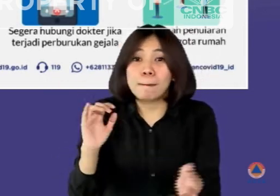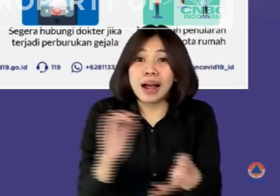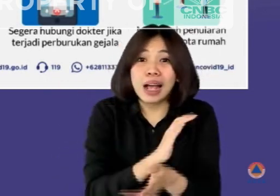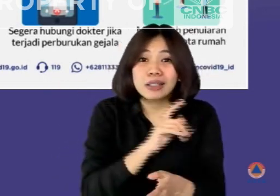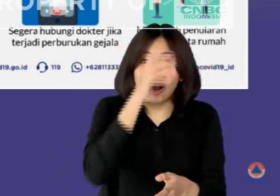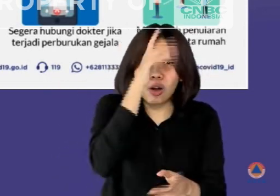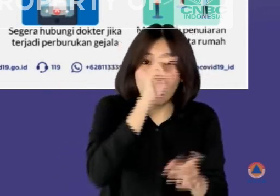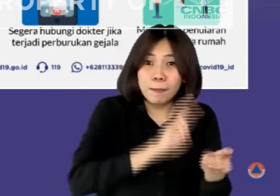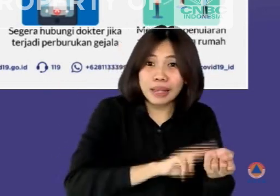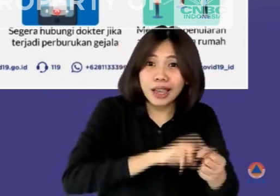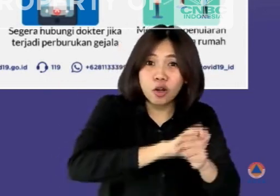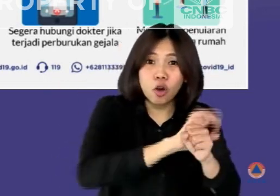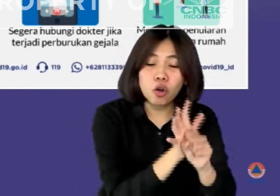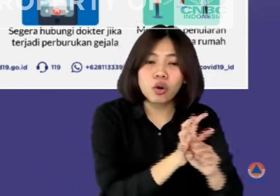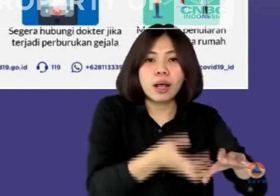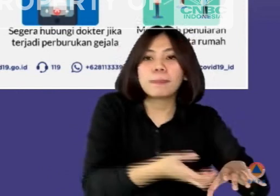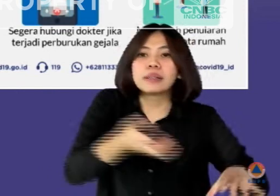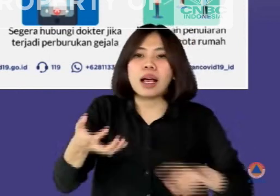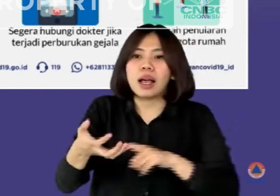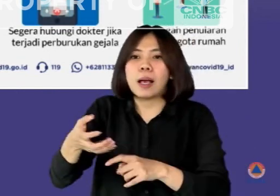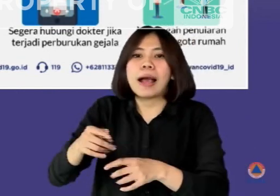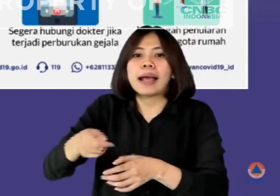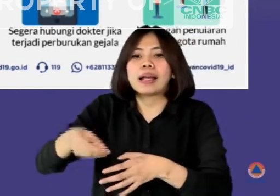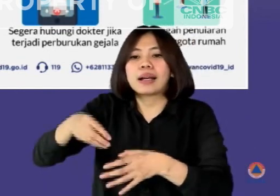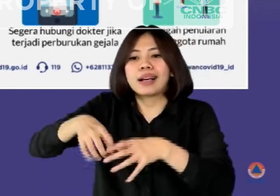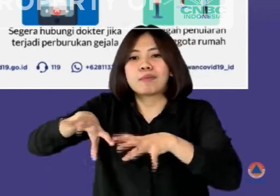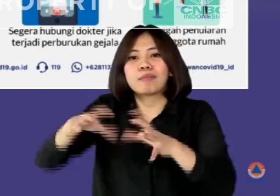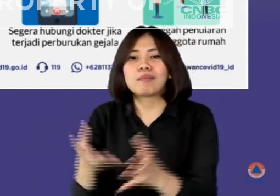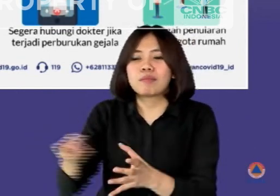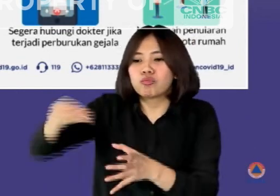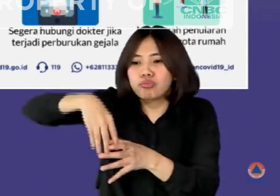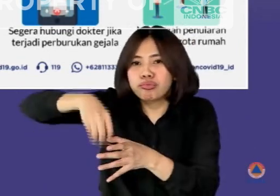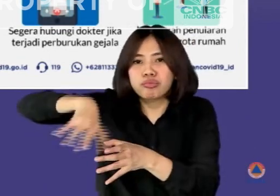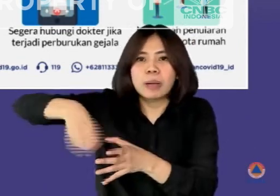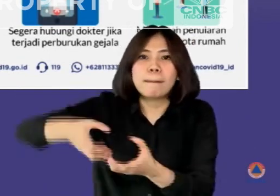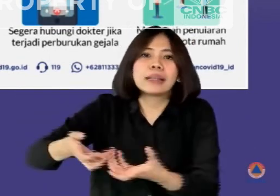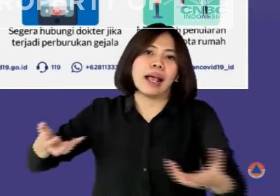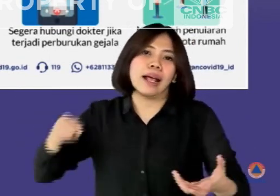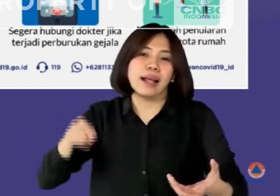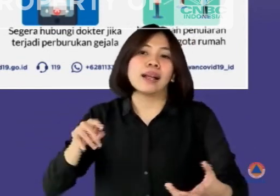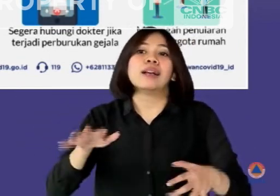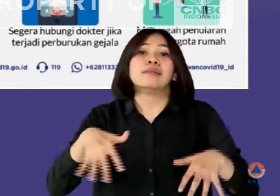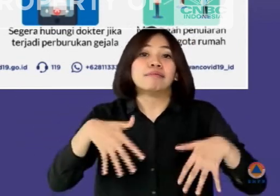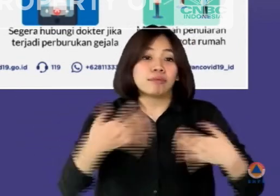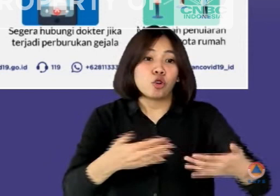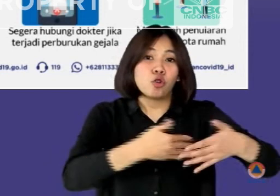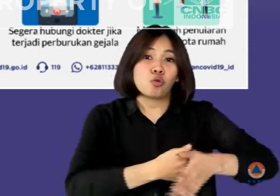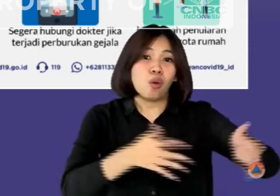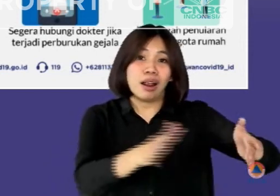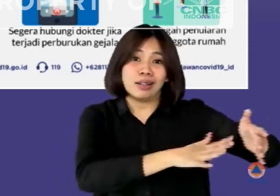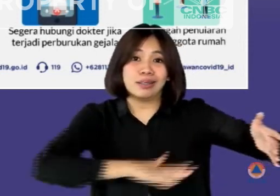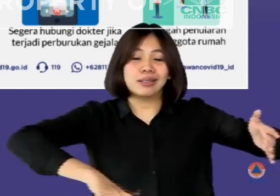barang yang digunakan oleh anggota keluarga lainnya. Yang ketiga selanjutnya, melakukan desinfeksi rutin